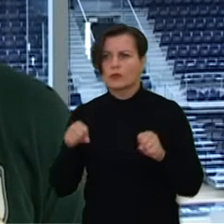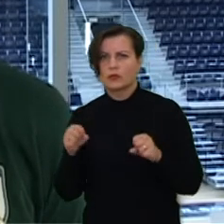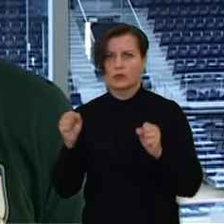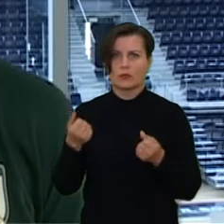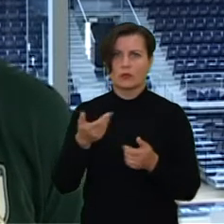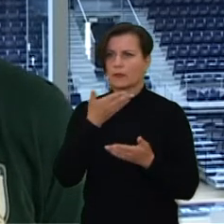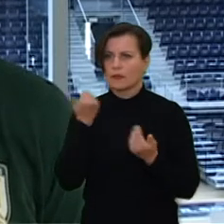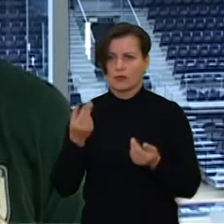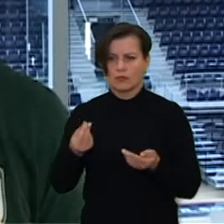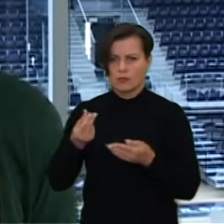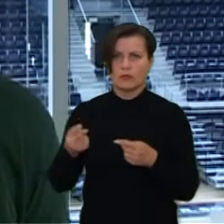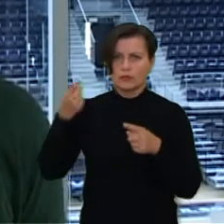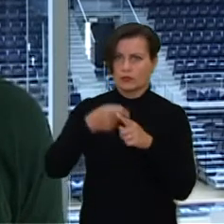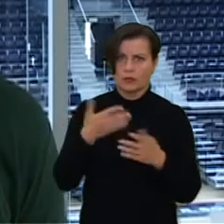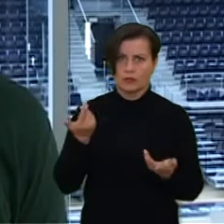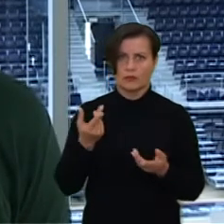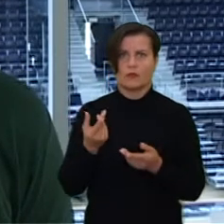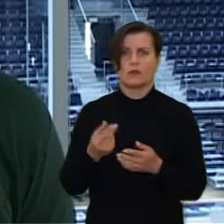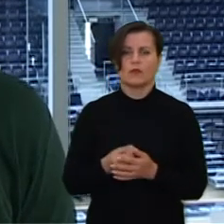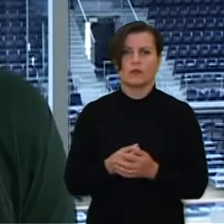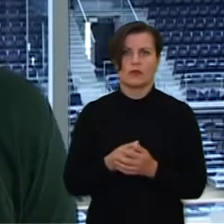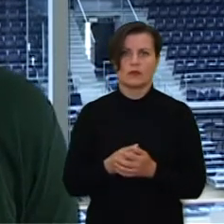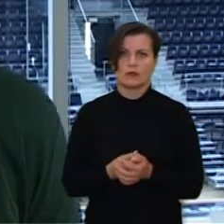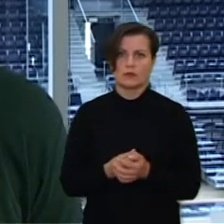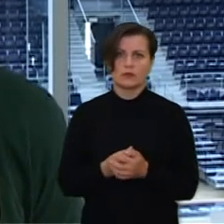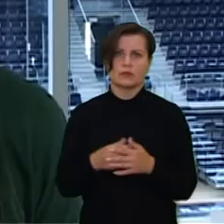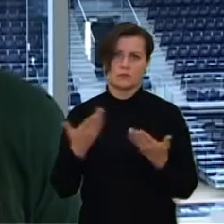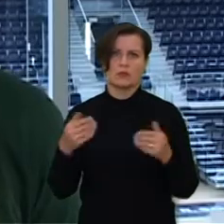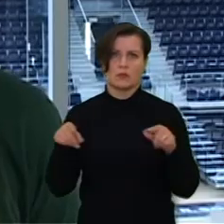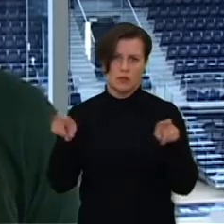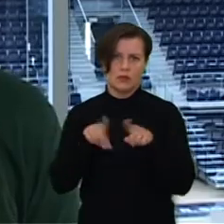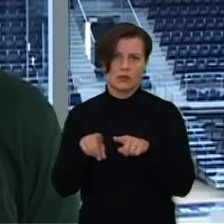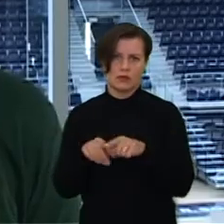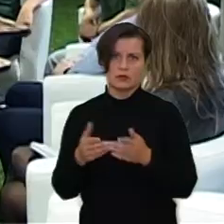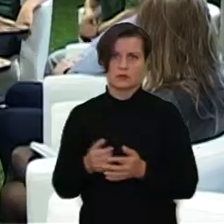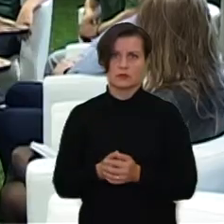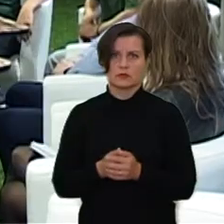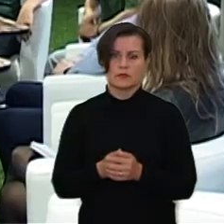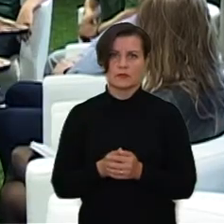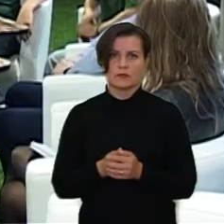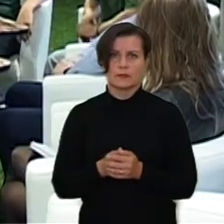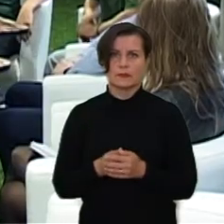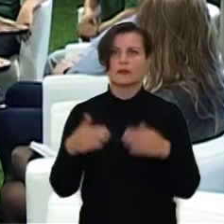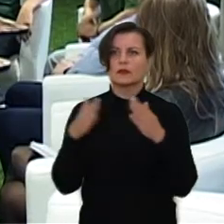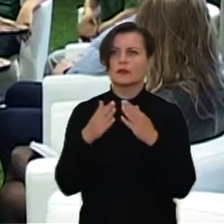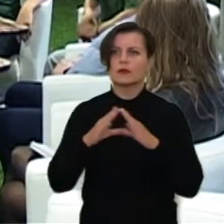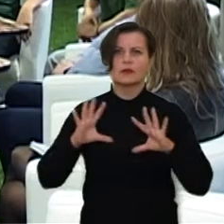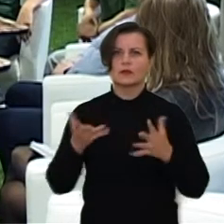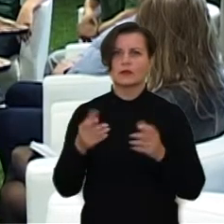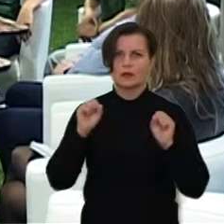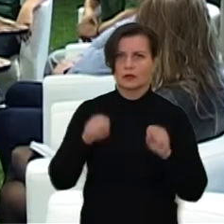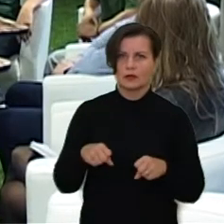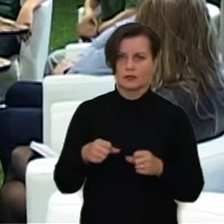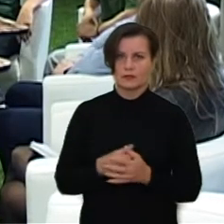Nebuvo ten neįdamokėta, nei permokėta, niekam, kaip sakau, maždaug panašiai tą pusę. Namuose kokios galimybės?